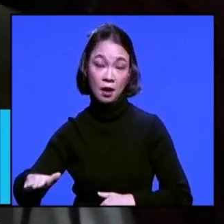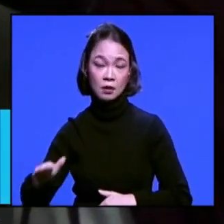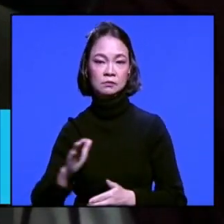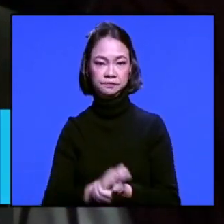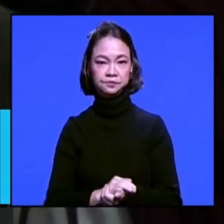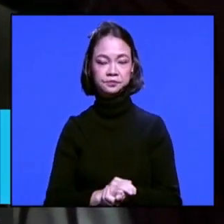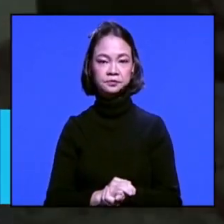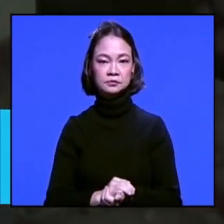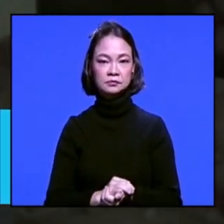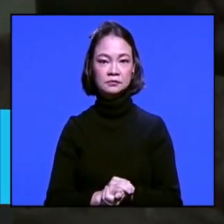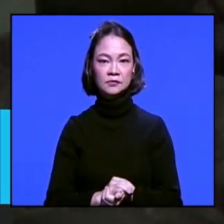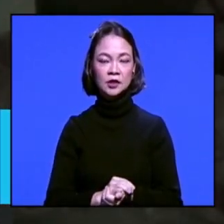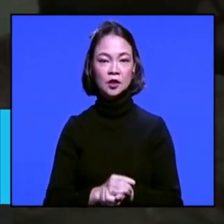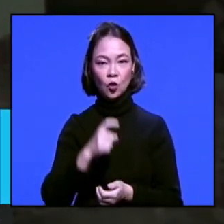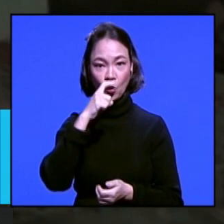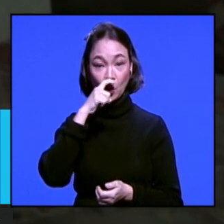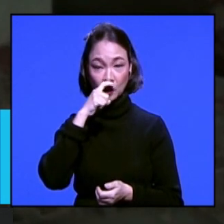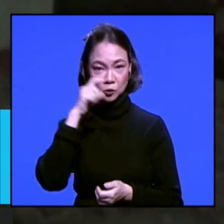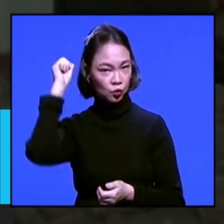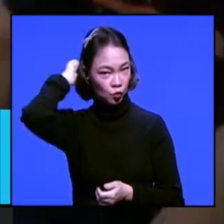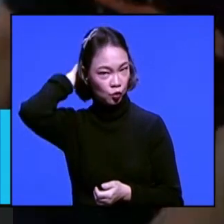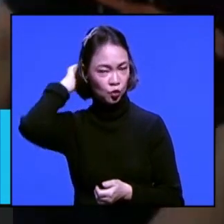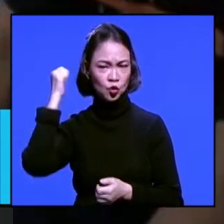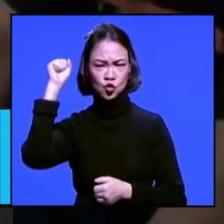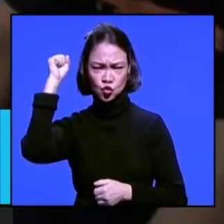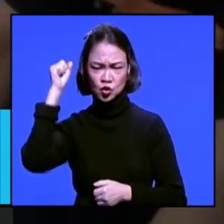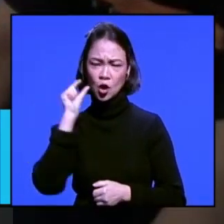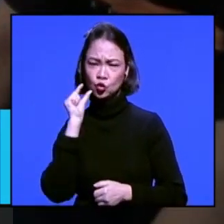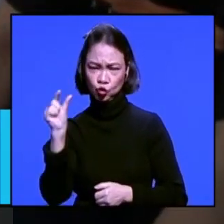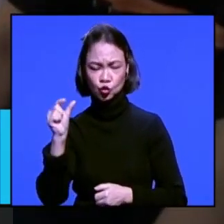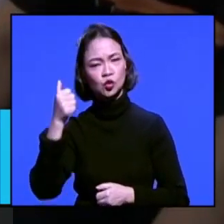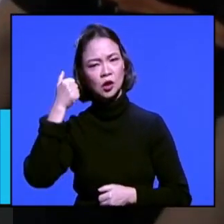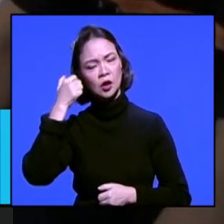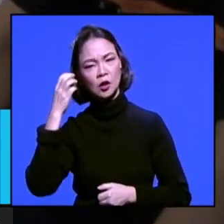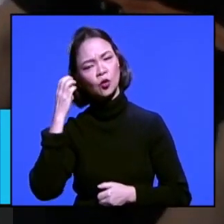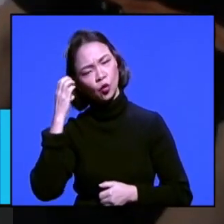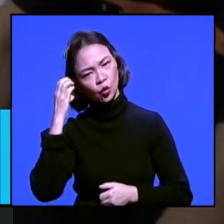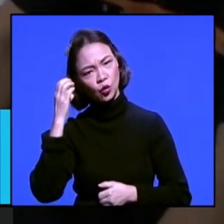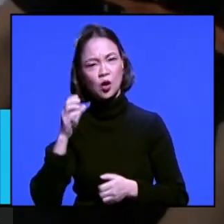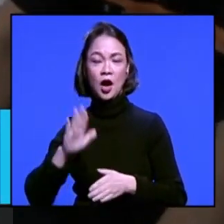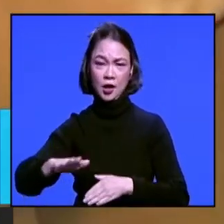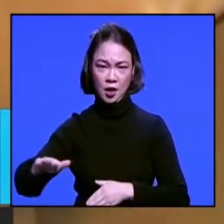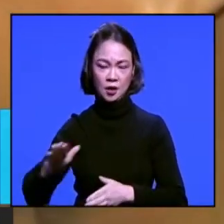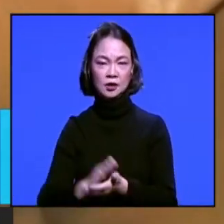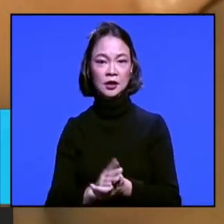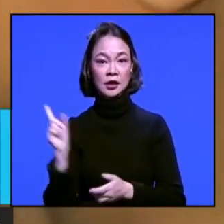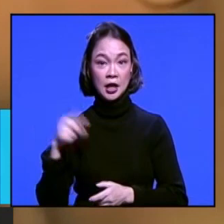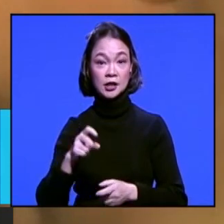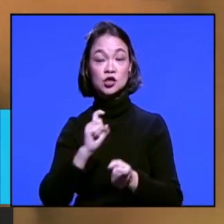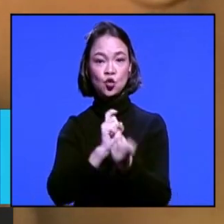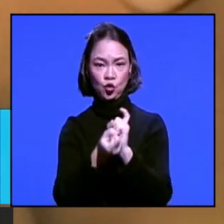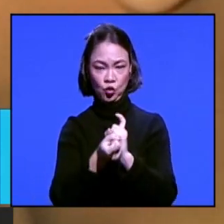Trisus Tokus Tandiono, salah satu yang merasa kesulitan menghubungi sang anak, Aprilia Mahardini. Pria asal dusun tangguh wetan, si Duarjo ini,